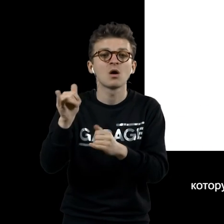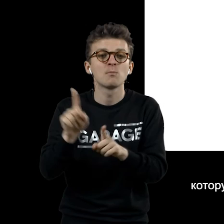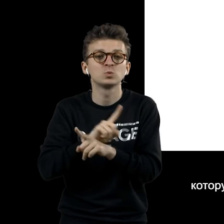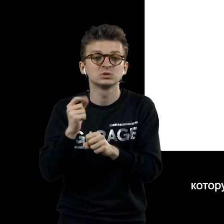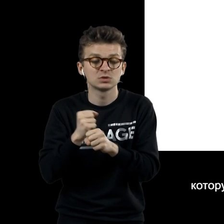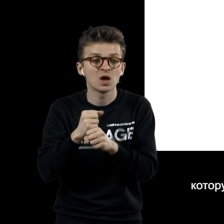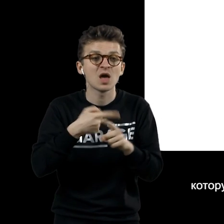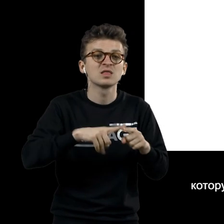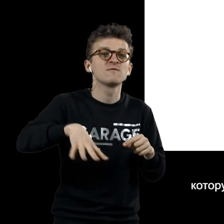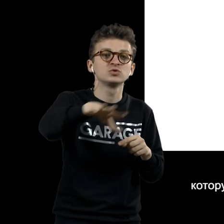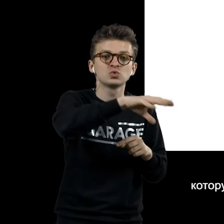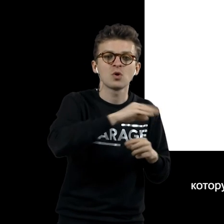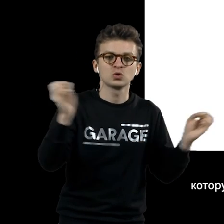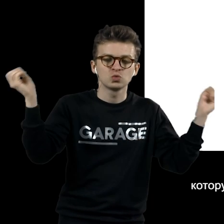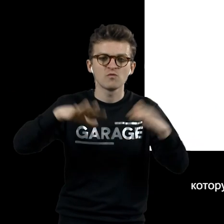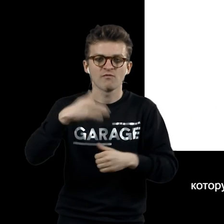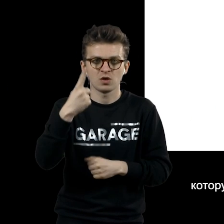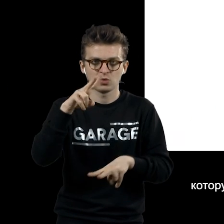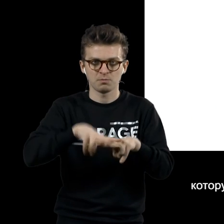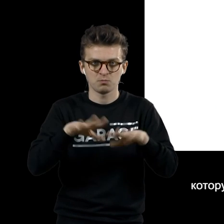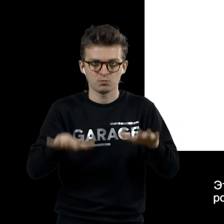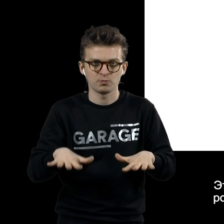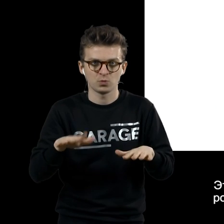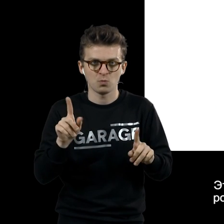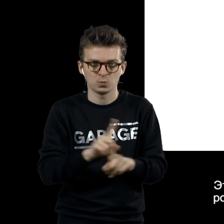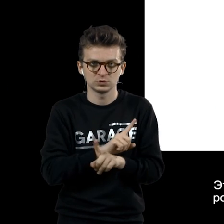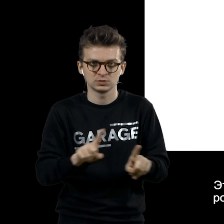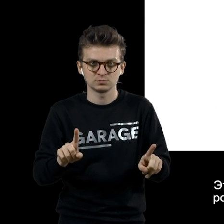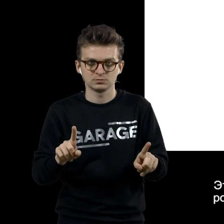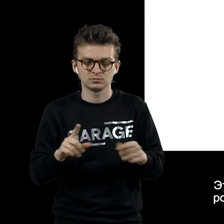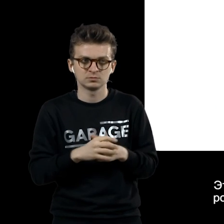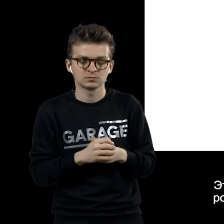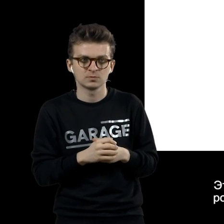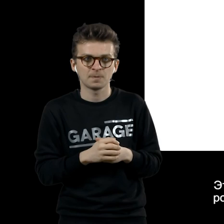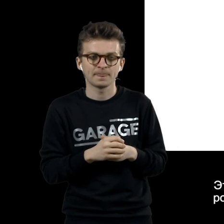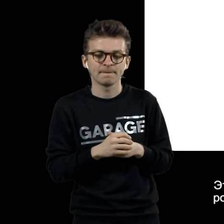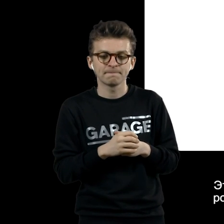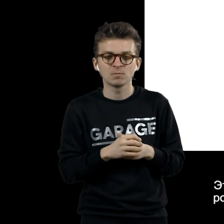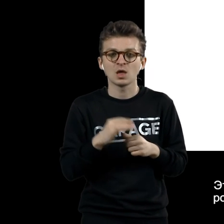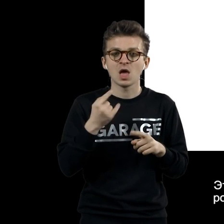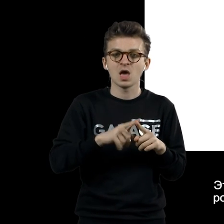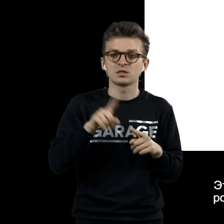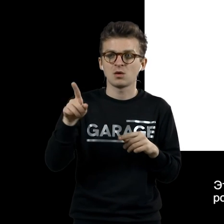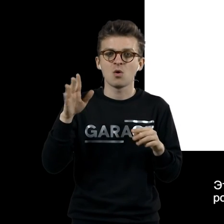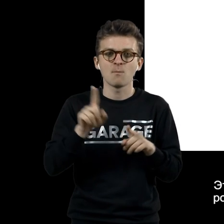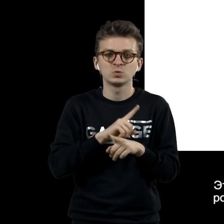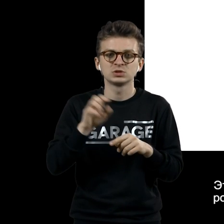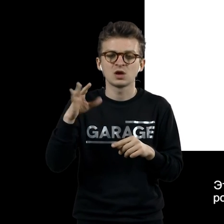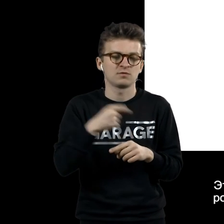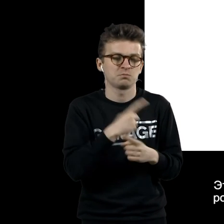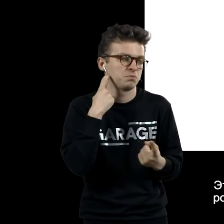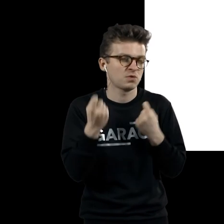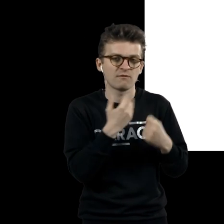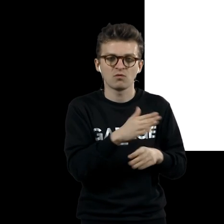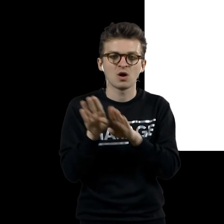оказались в одном музее. Это Филадельфийский музей изящных искусств, котором роскошная коллекция Дюшана, где есть